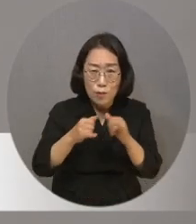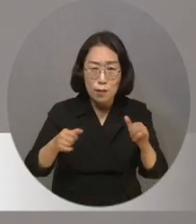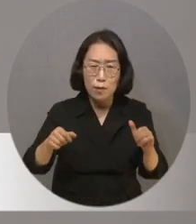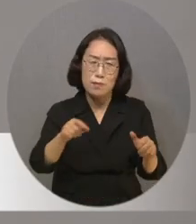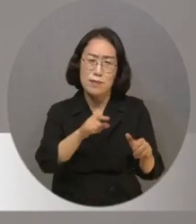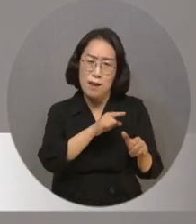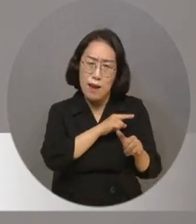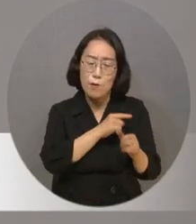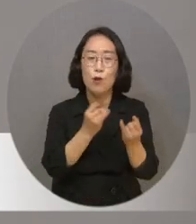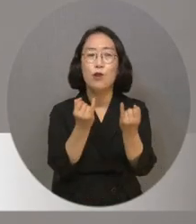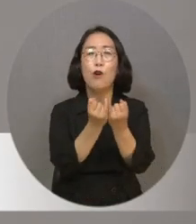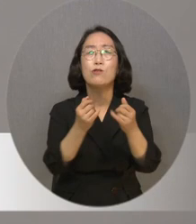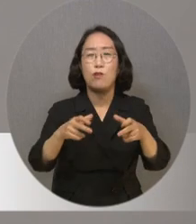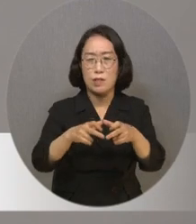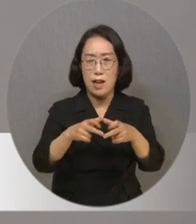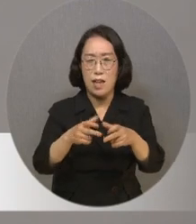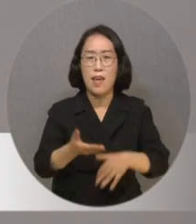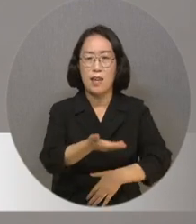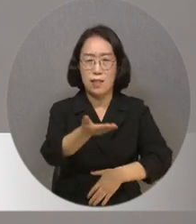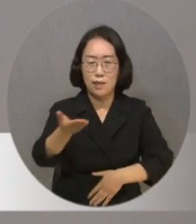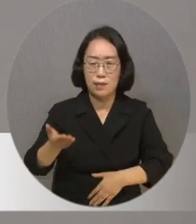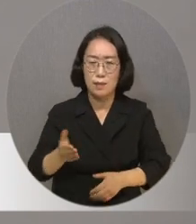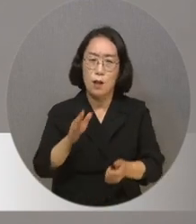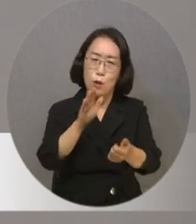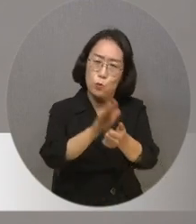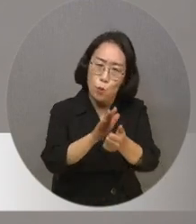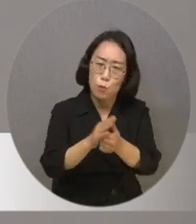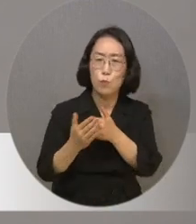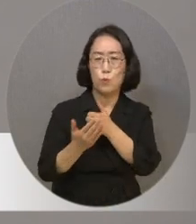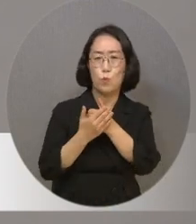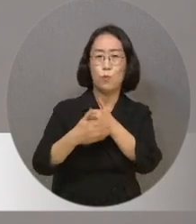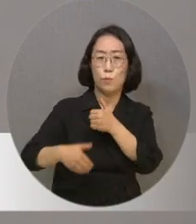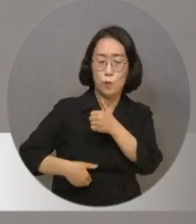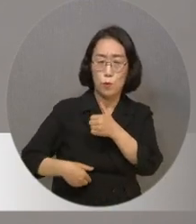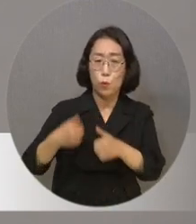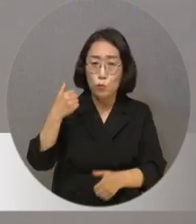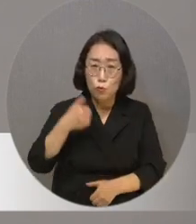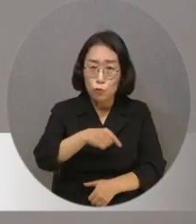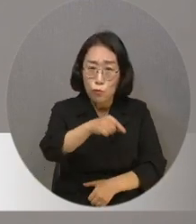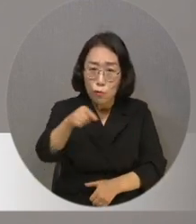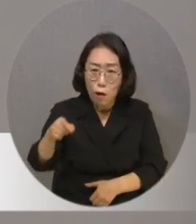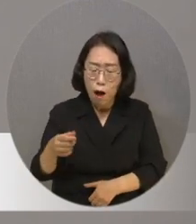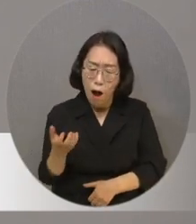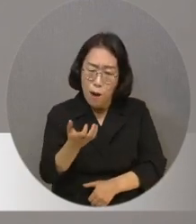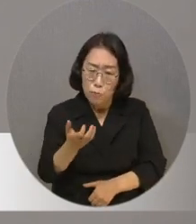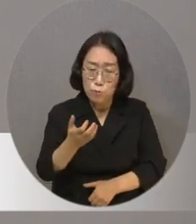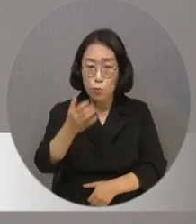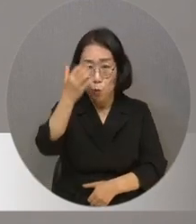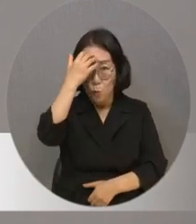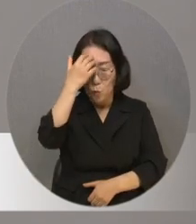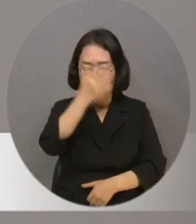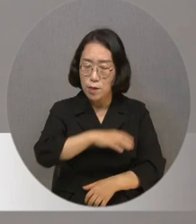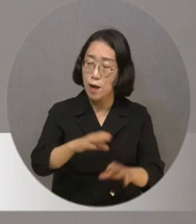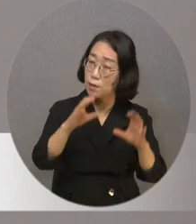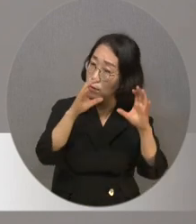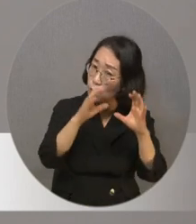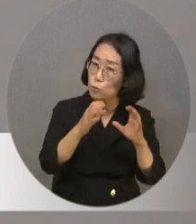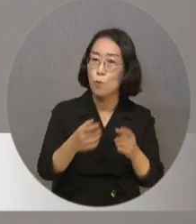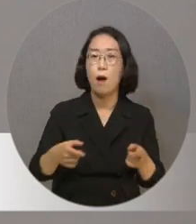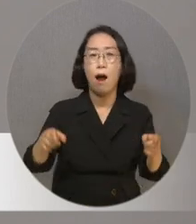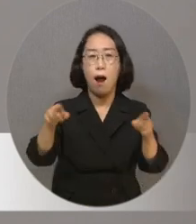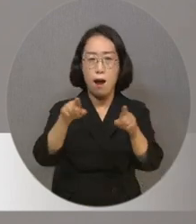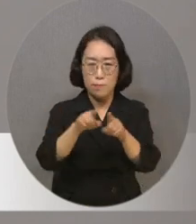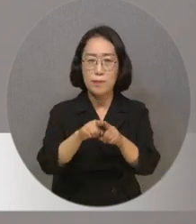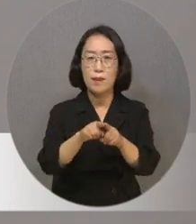여성장애인들은 도움의 손길이 절실히 필요하고 누군가는 그 아픔과 고통을 들어주고 함께할 수